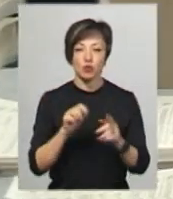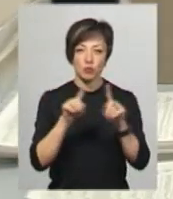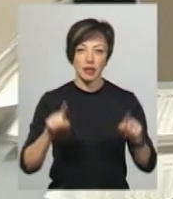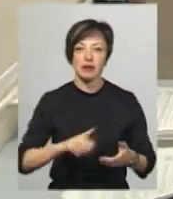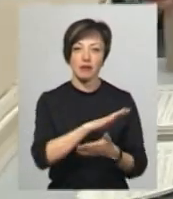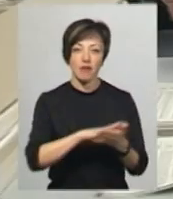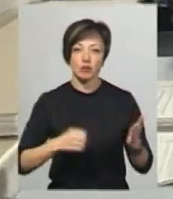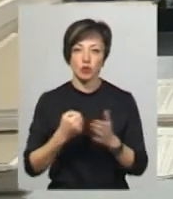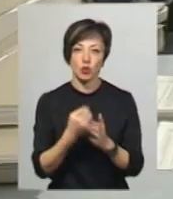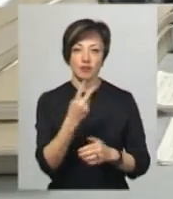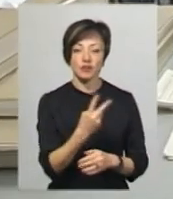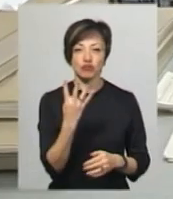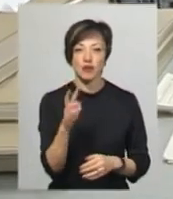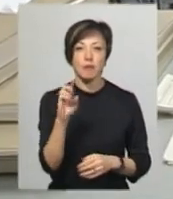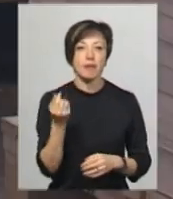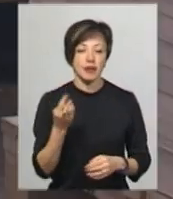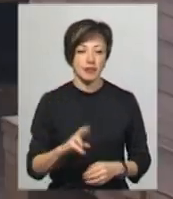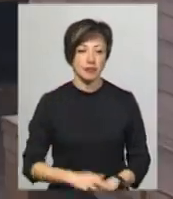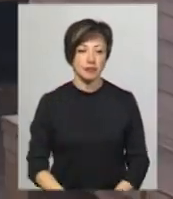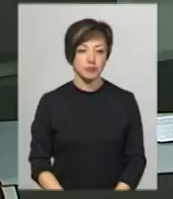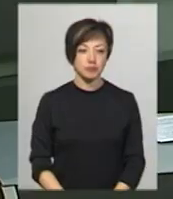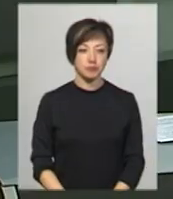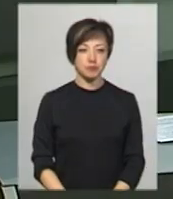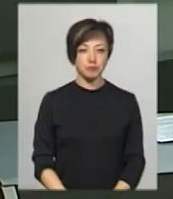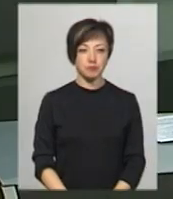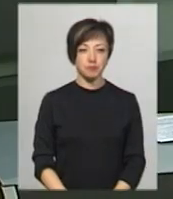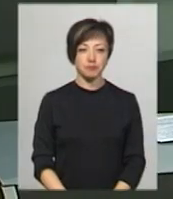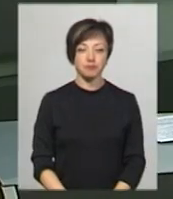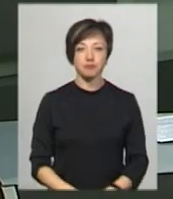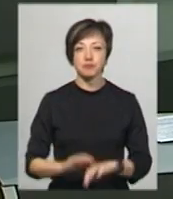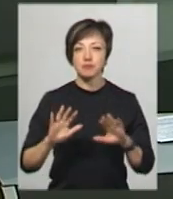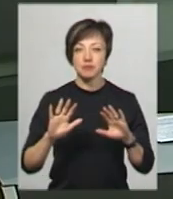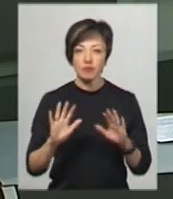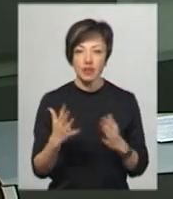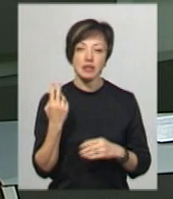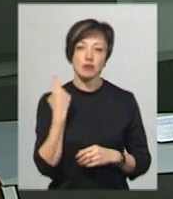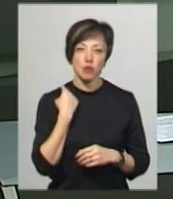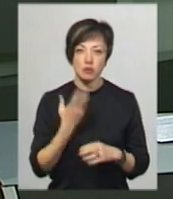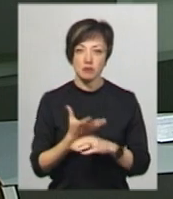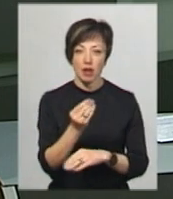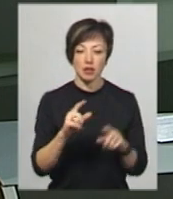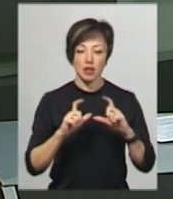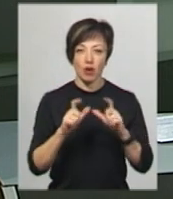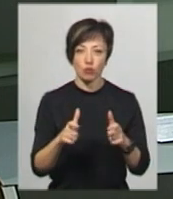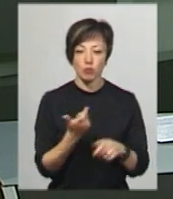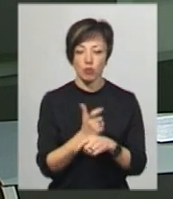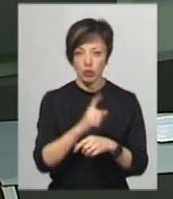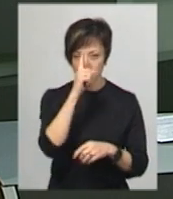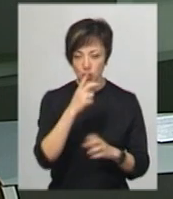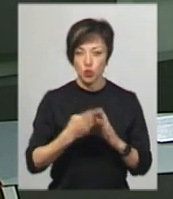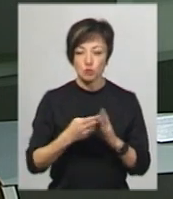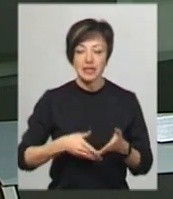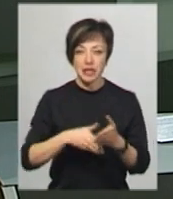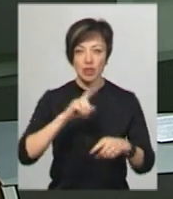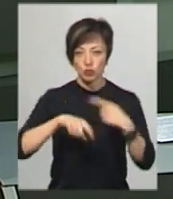триватиме до 24 березня. В разі заборгованості сплати рахунків понад місяць, субсидію на